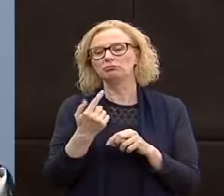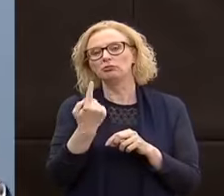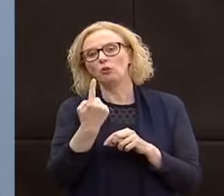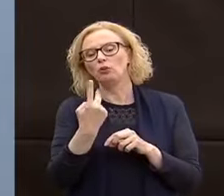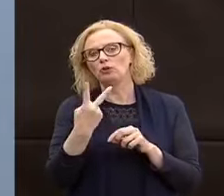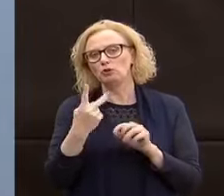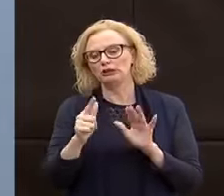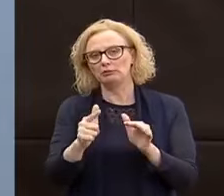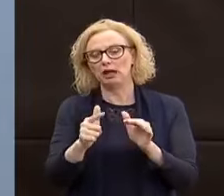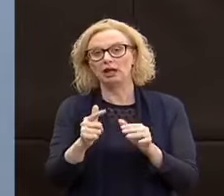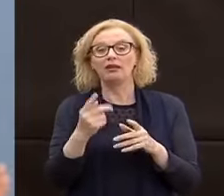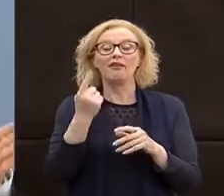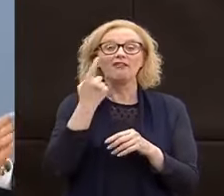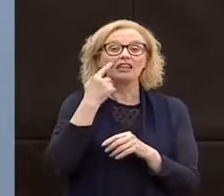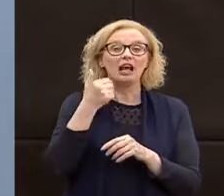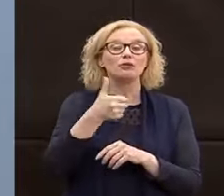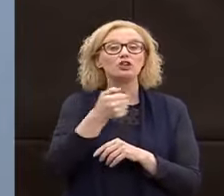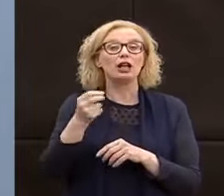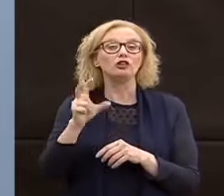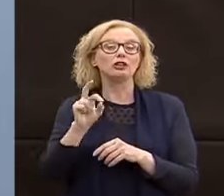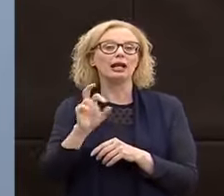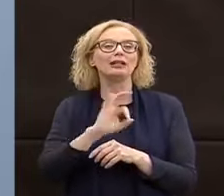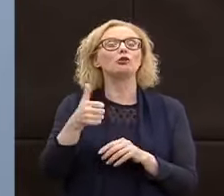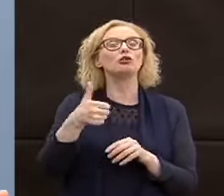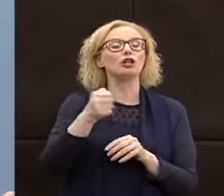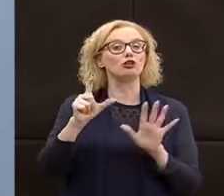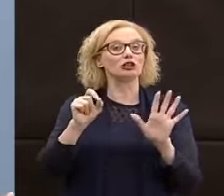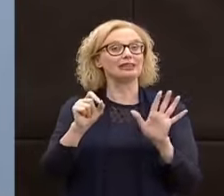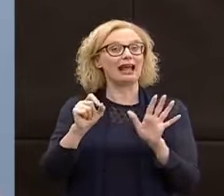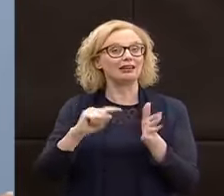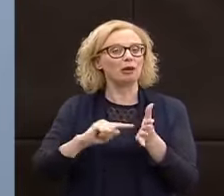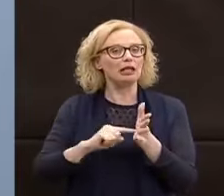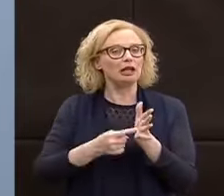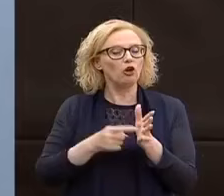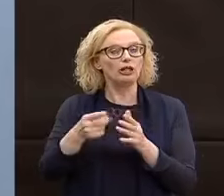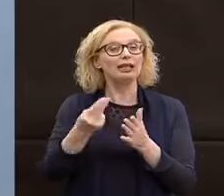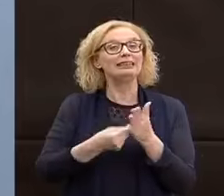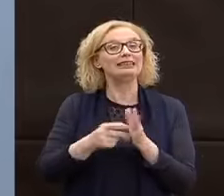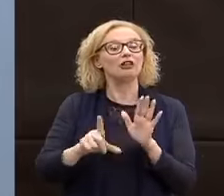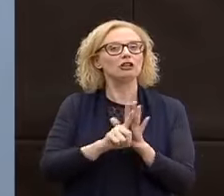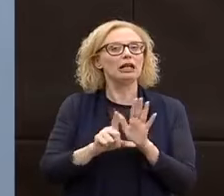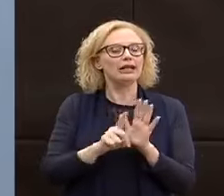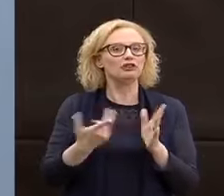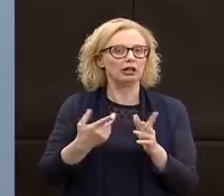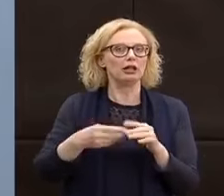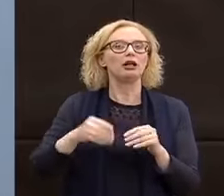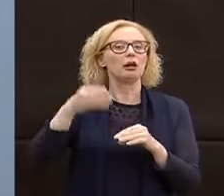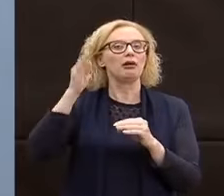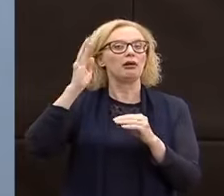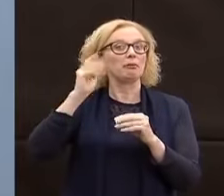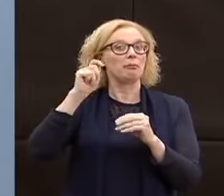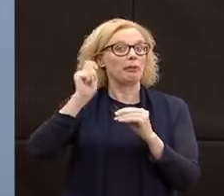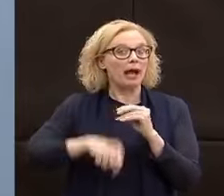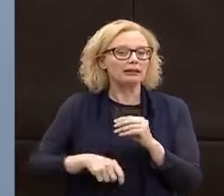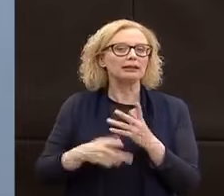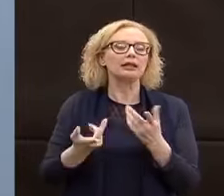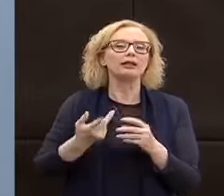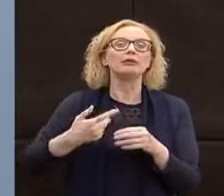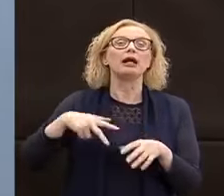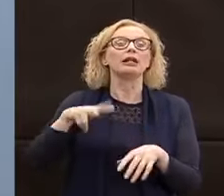disegno di leggi da 130-170 milioni parte e noi auspichiamo di approvarlo nel più breve termine di tempo